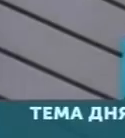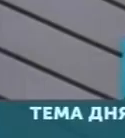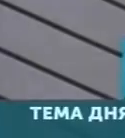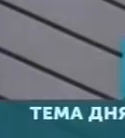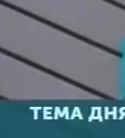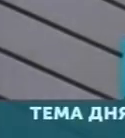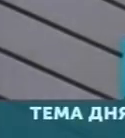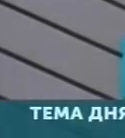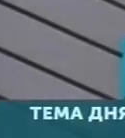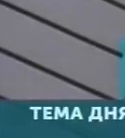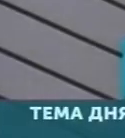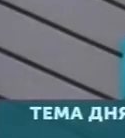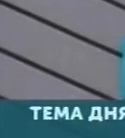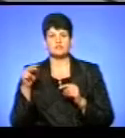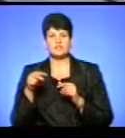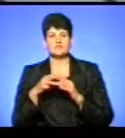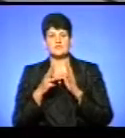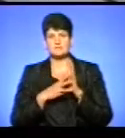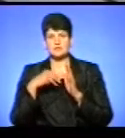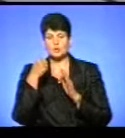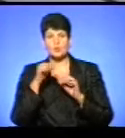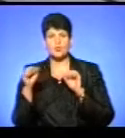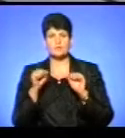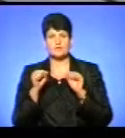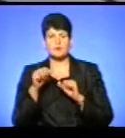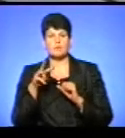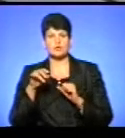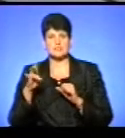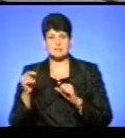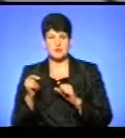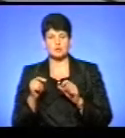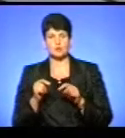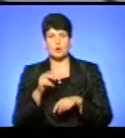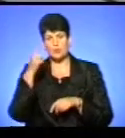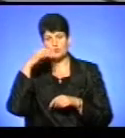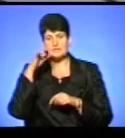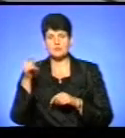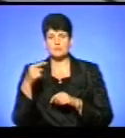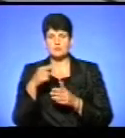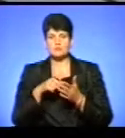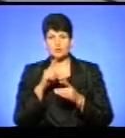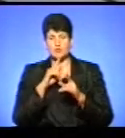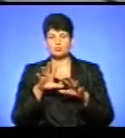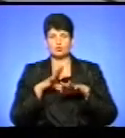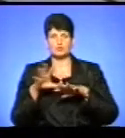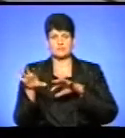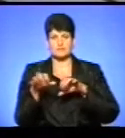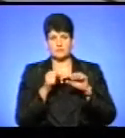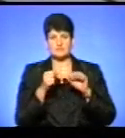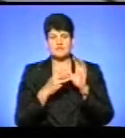Лише у 2018 році управлінням муніципальної поліції Тернопільської міської ради було демонтовано 89